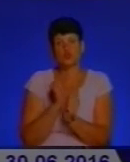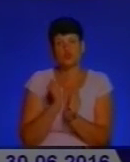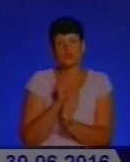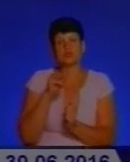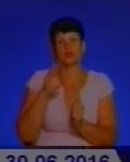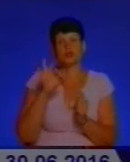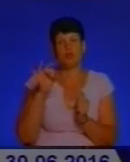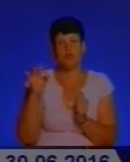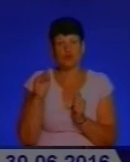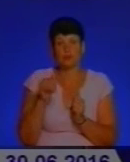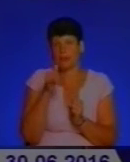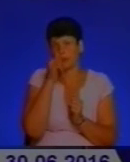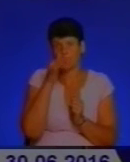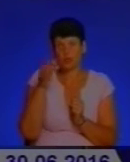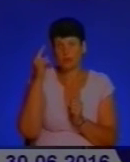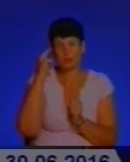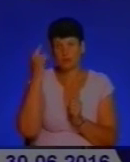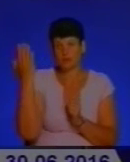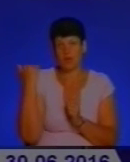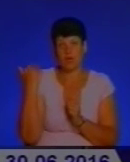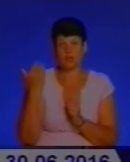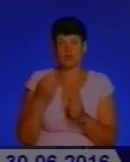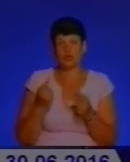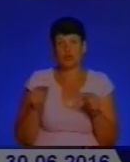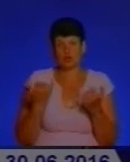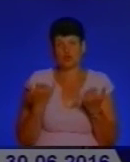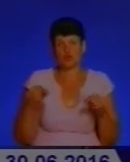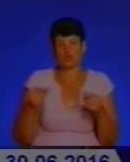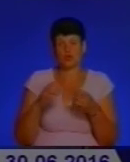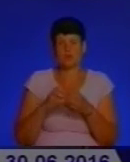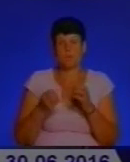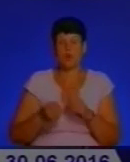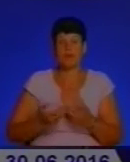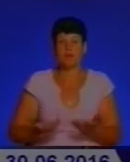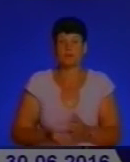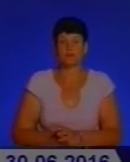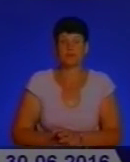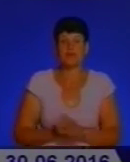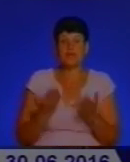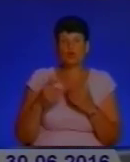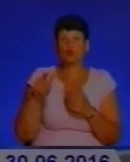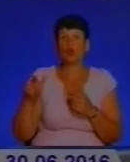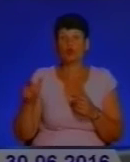раніше ми не могли підозрювати і сьогодні вони нам створюють проблему. Якщо, скажімо, люди